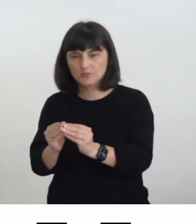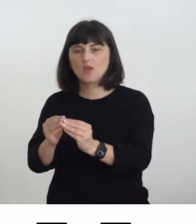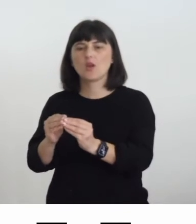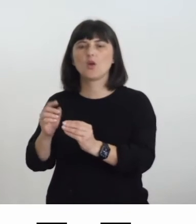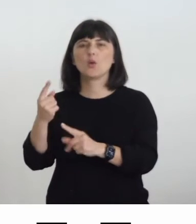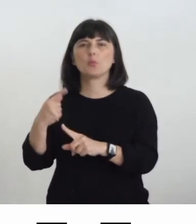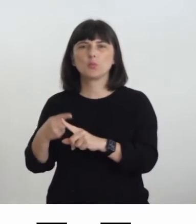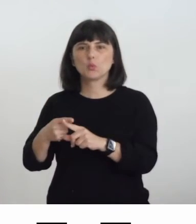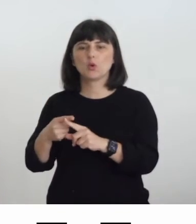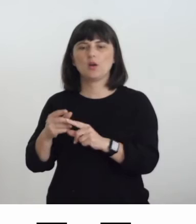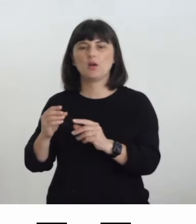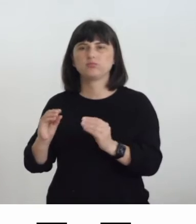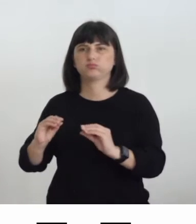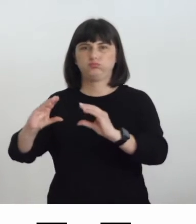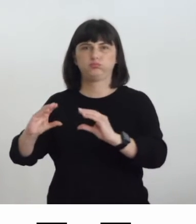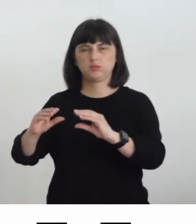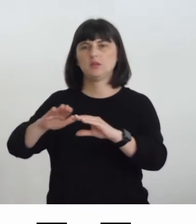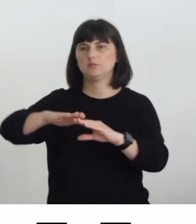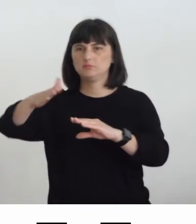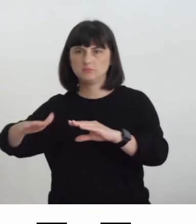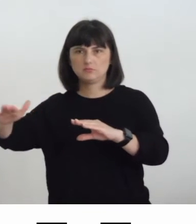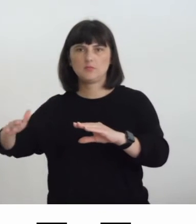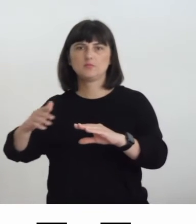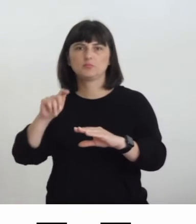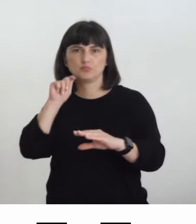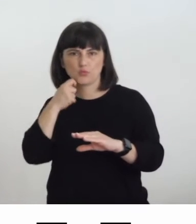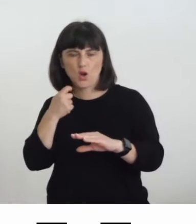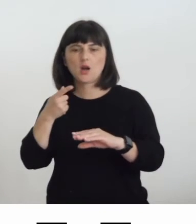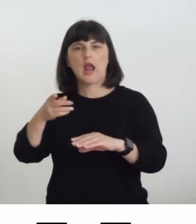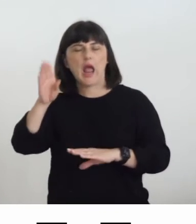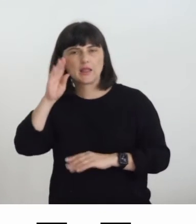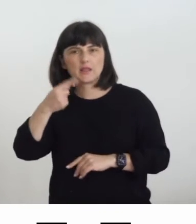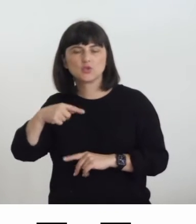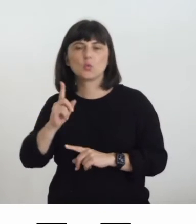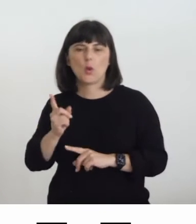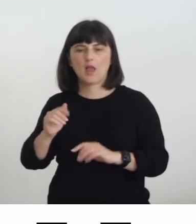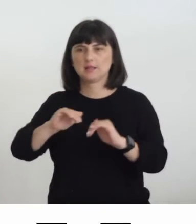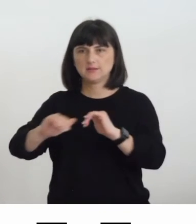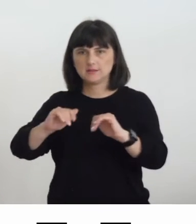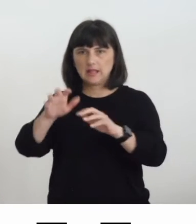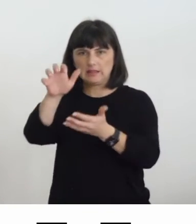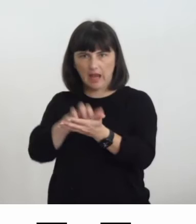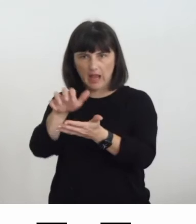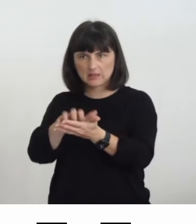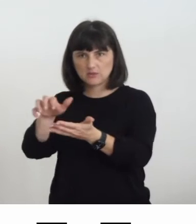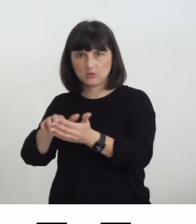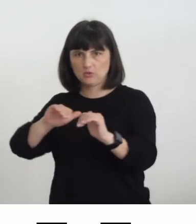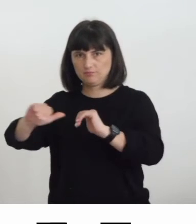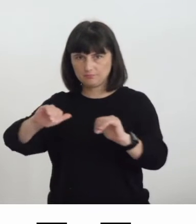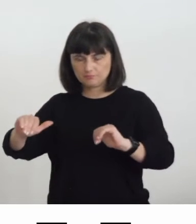buono spessore è lineare è stata fatta attenzione alla spaziatura dei testi alla